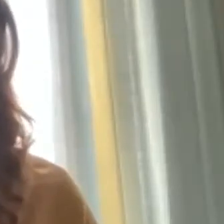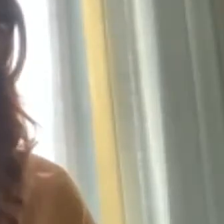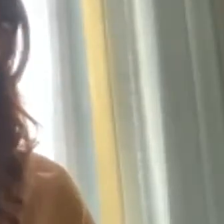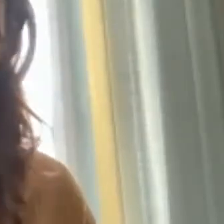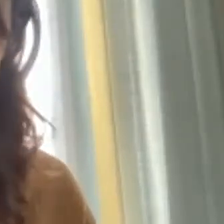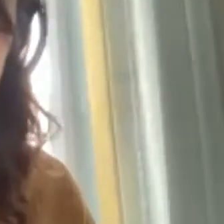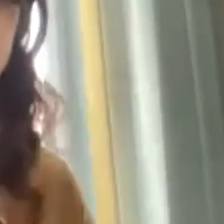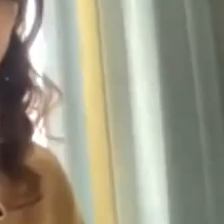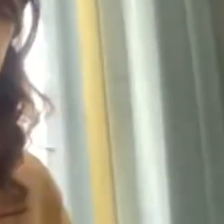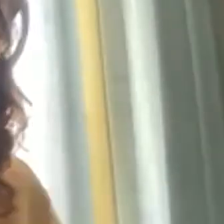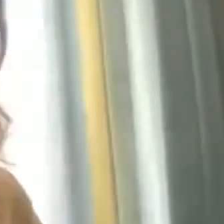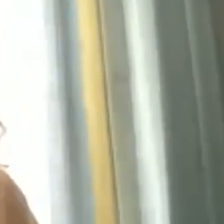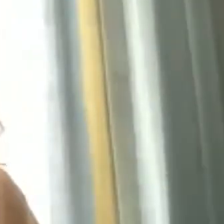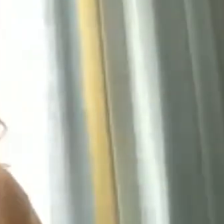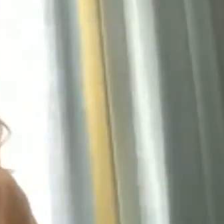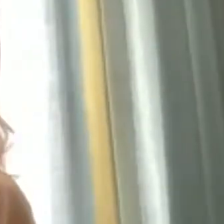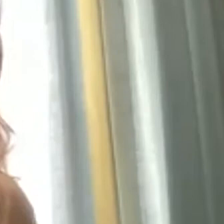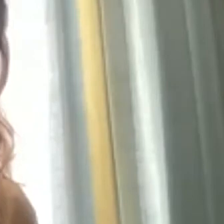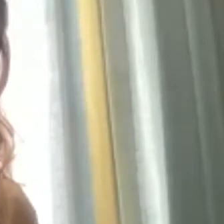parola al professor Martini.